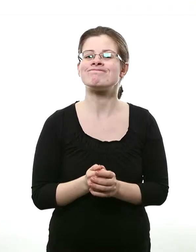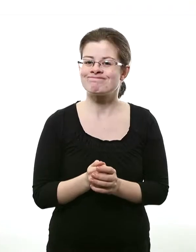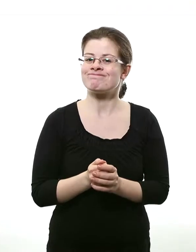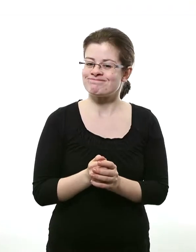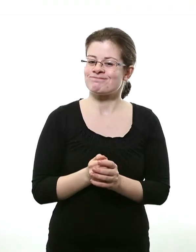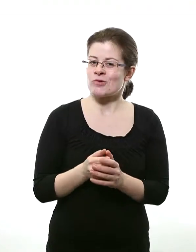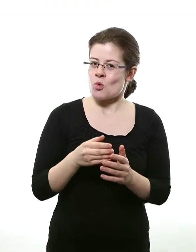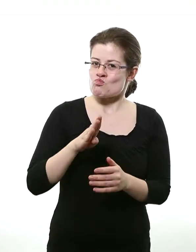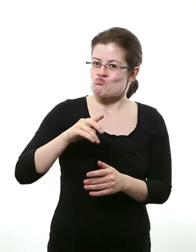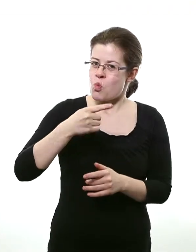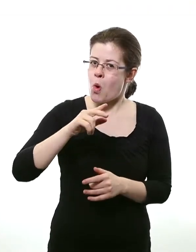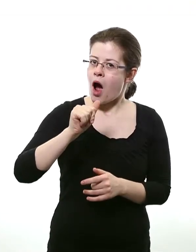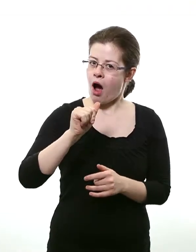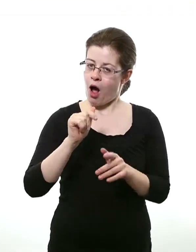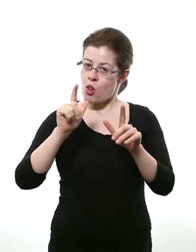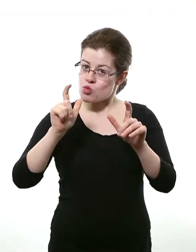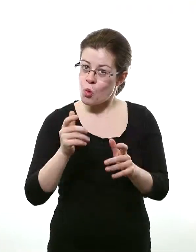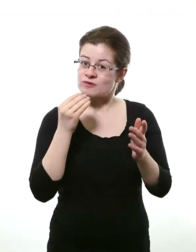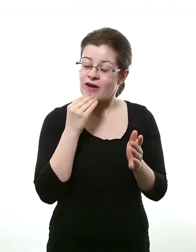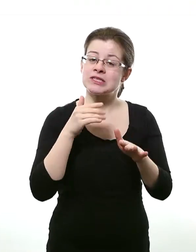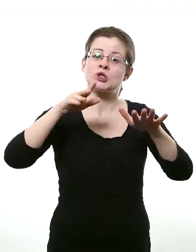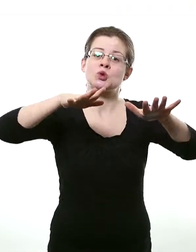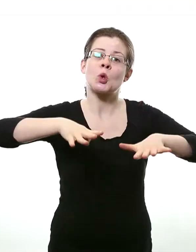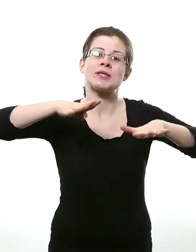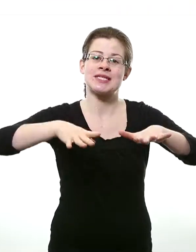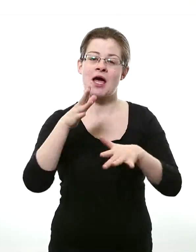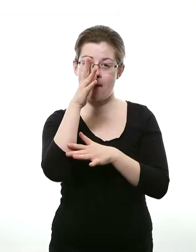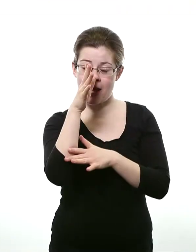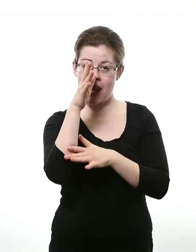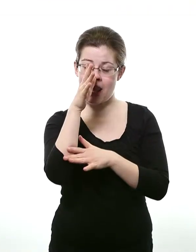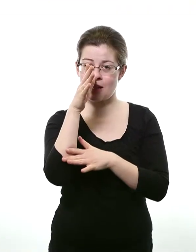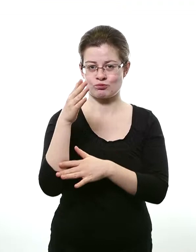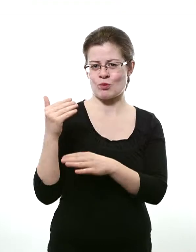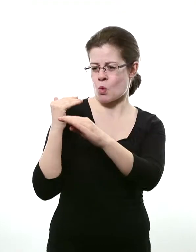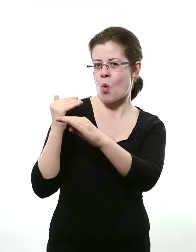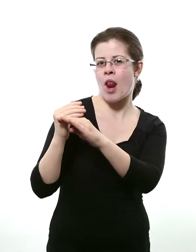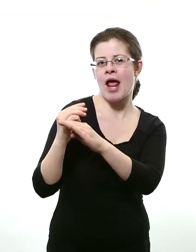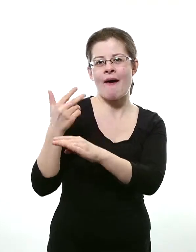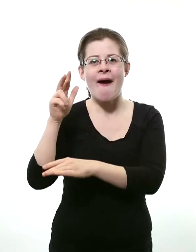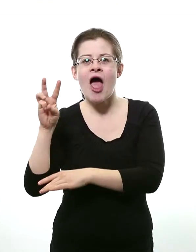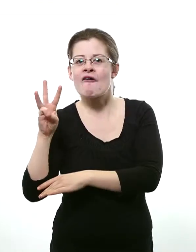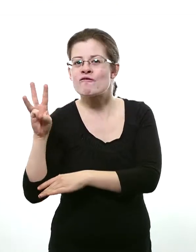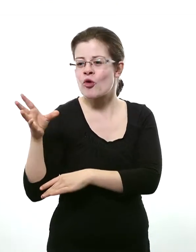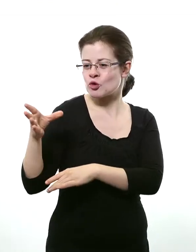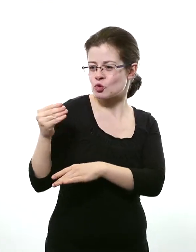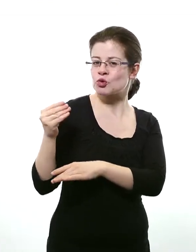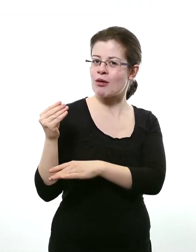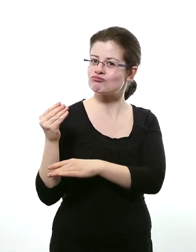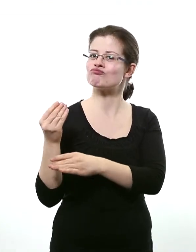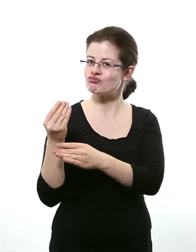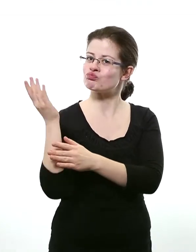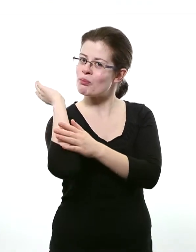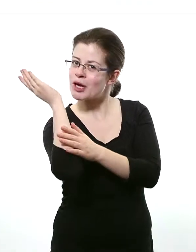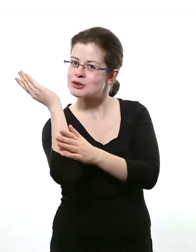Ich habe gerade mit meinem Kollegen Woidke aus Brandenburg auf einer gemeinsamen Veranstaltung diese Präsentation